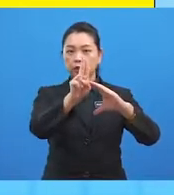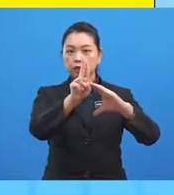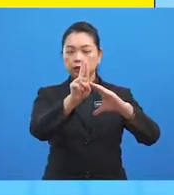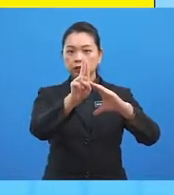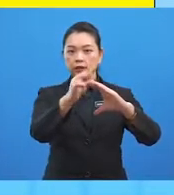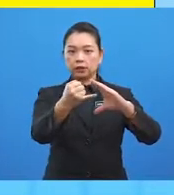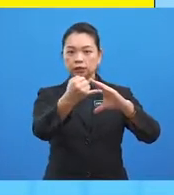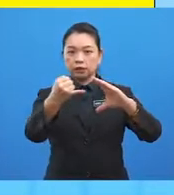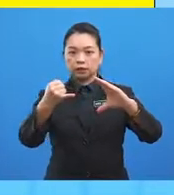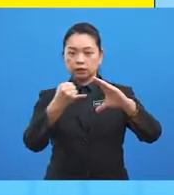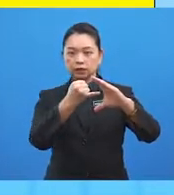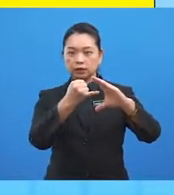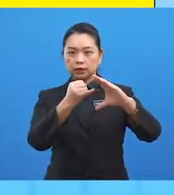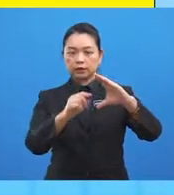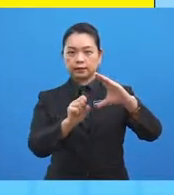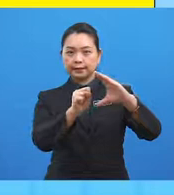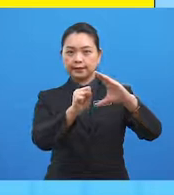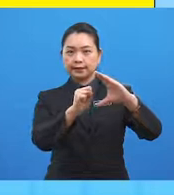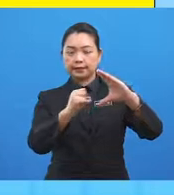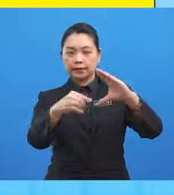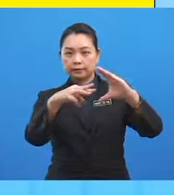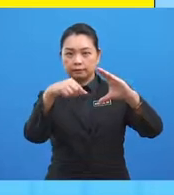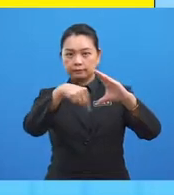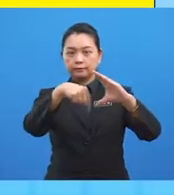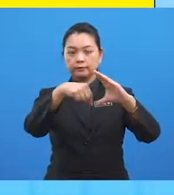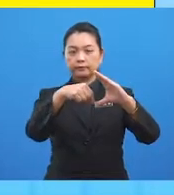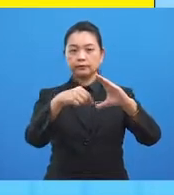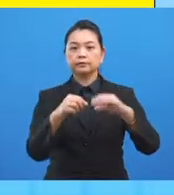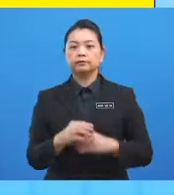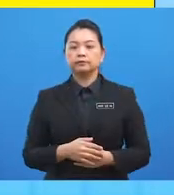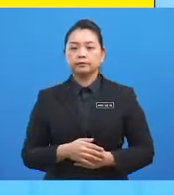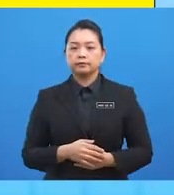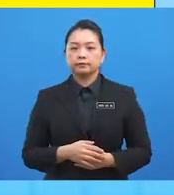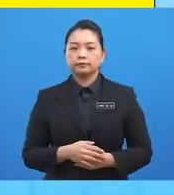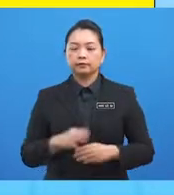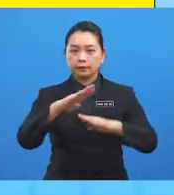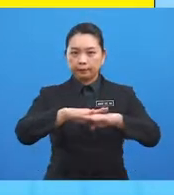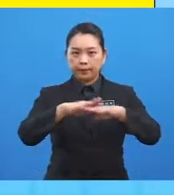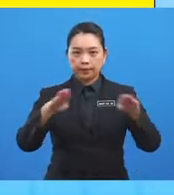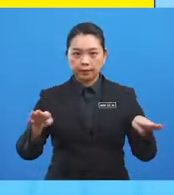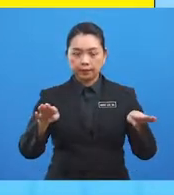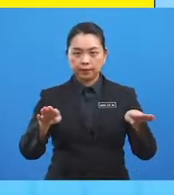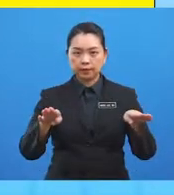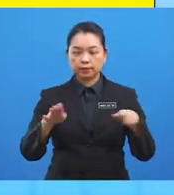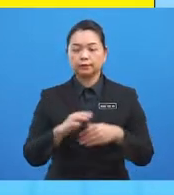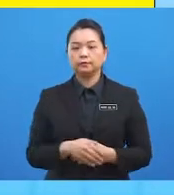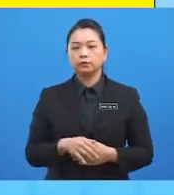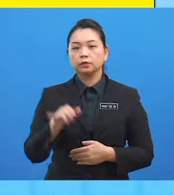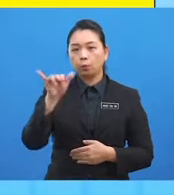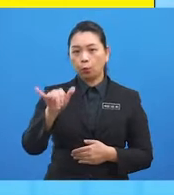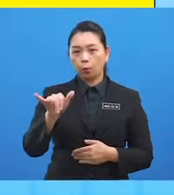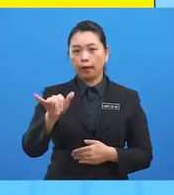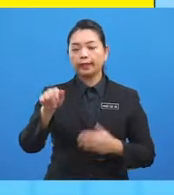latitude C ialah Z dajah selatan, maka beza sudut ialah